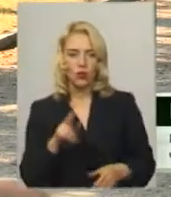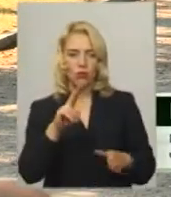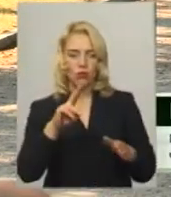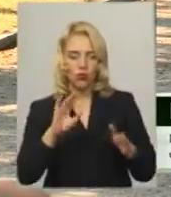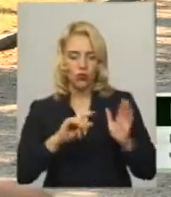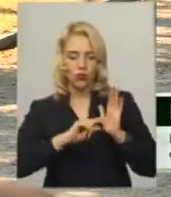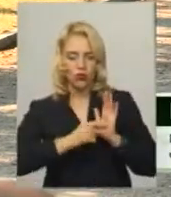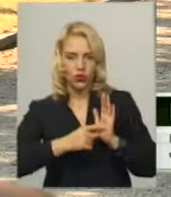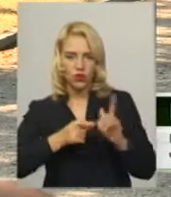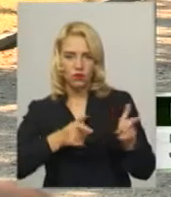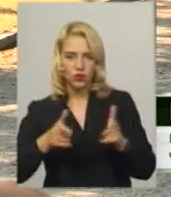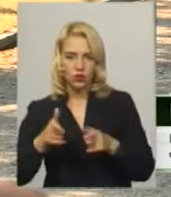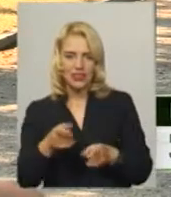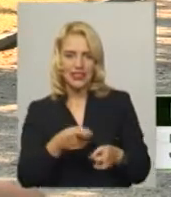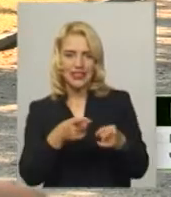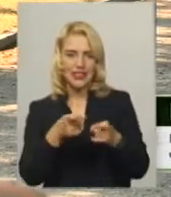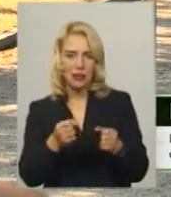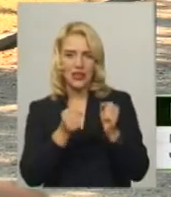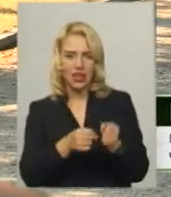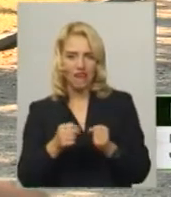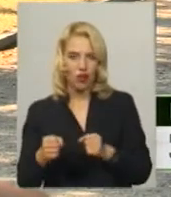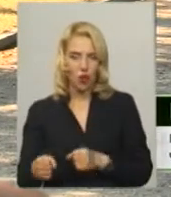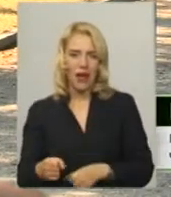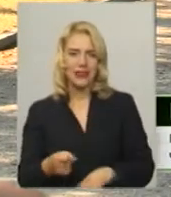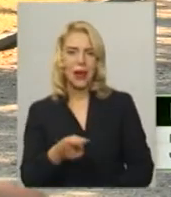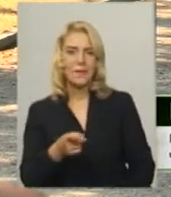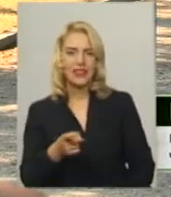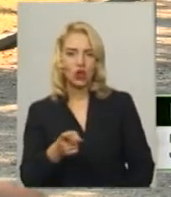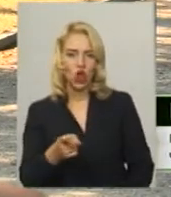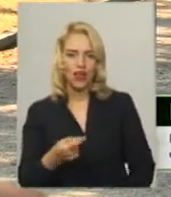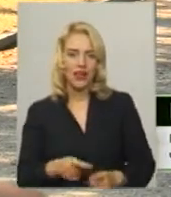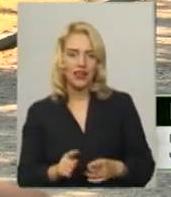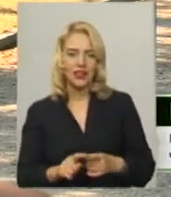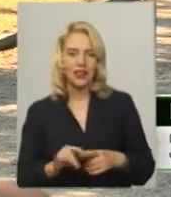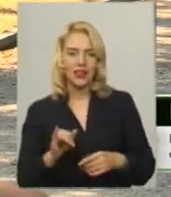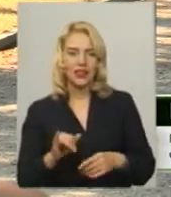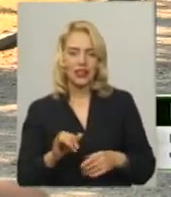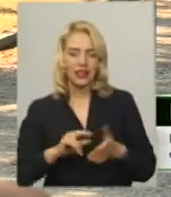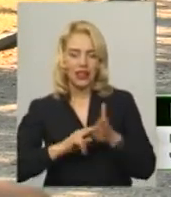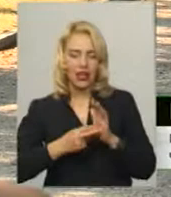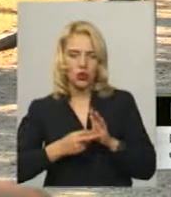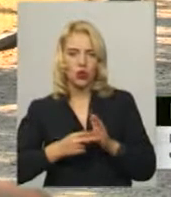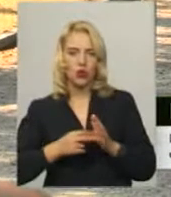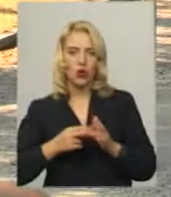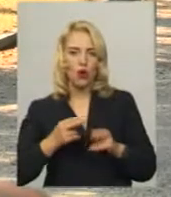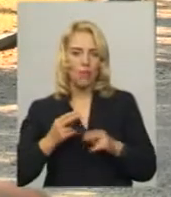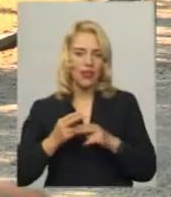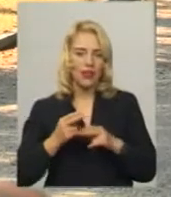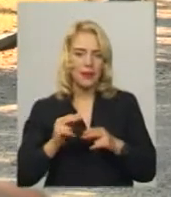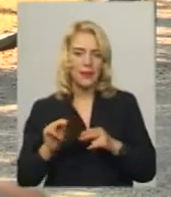підготовка, це стріба з автомату, стріба з пістолета, тактико-медична підготовка, спеціальна